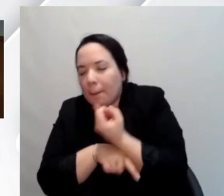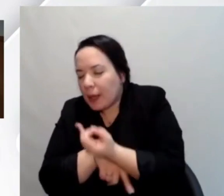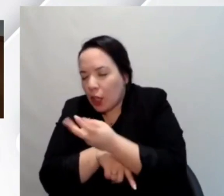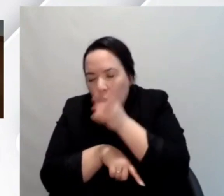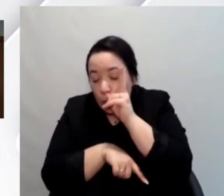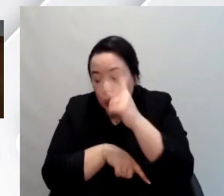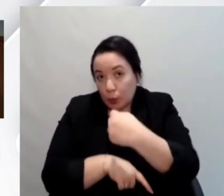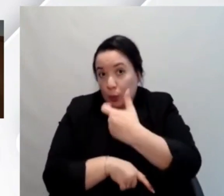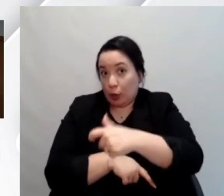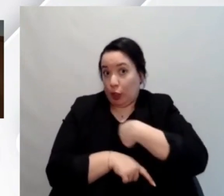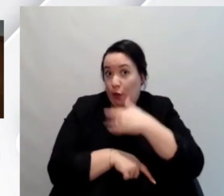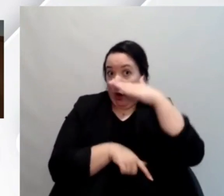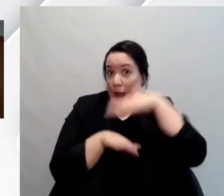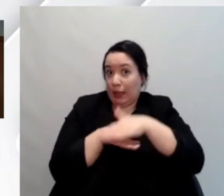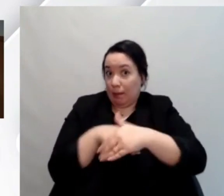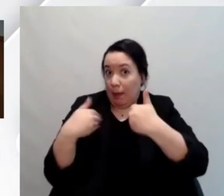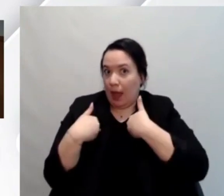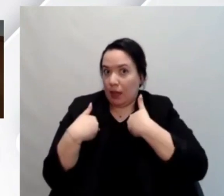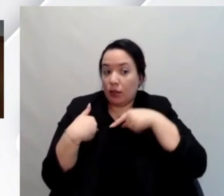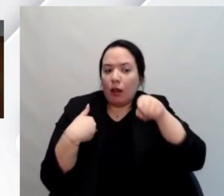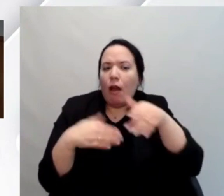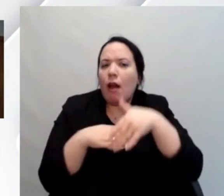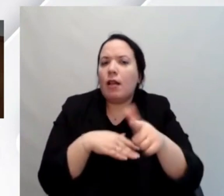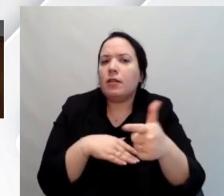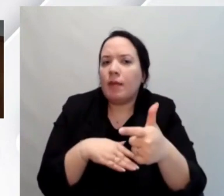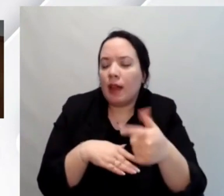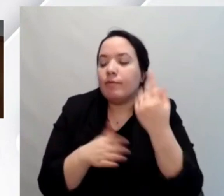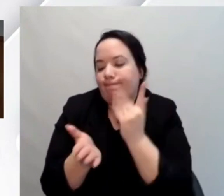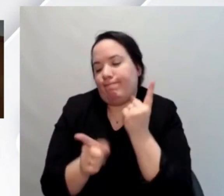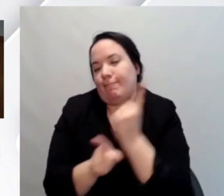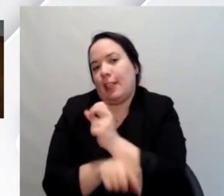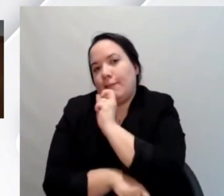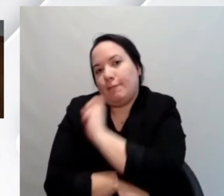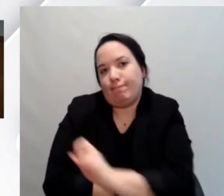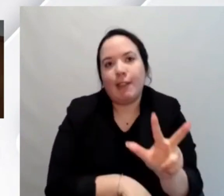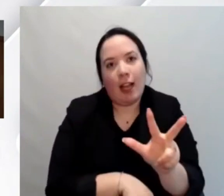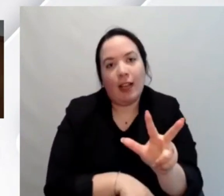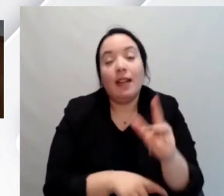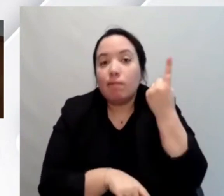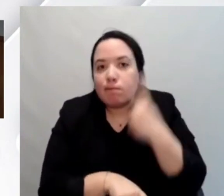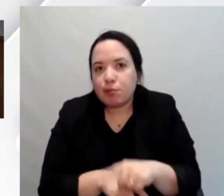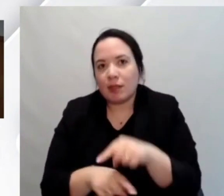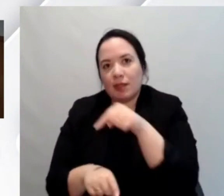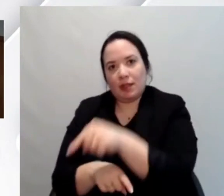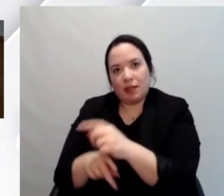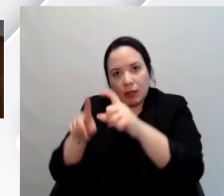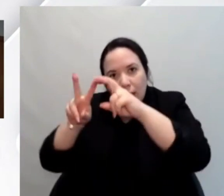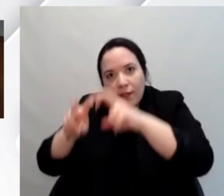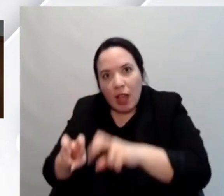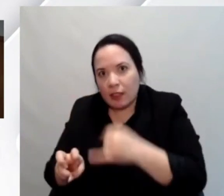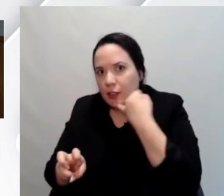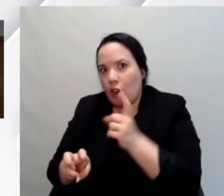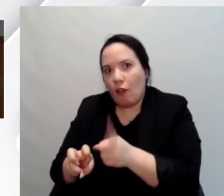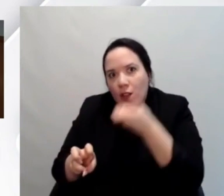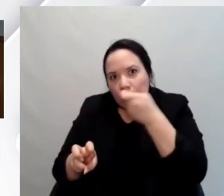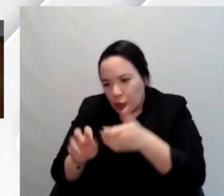approfondite conoscenze troppo avanzate diciamo della tecnologia stessa perché chi non ha conoscenze